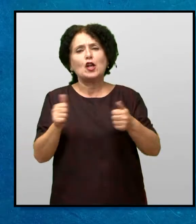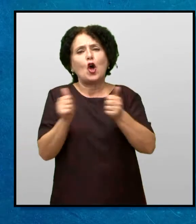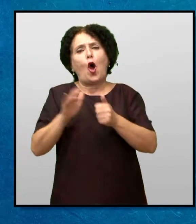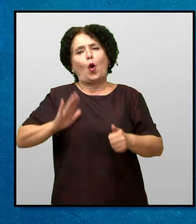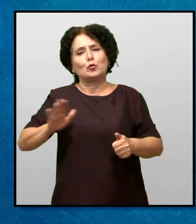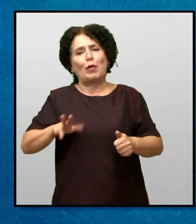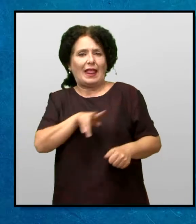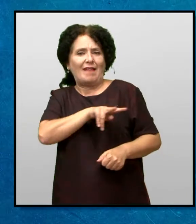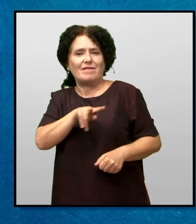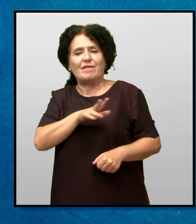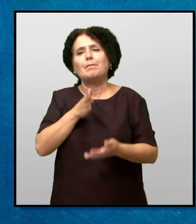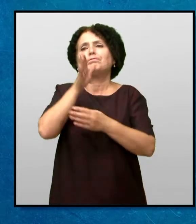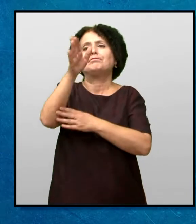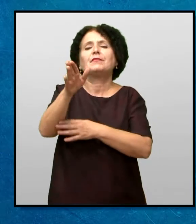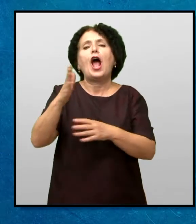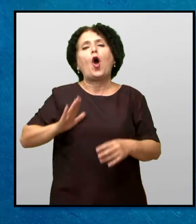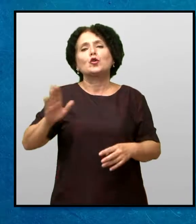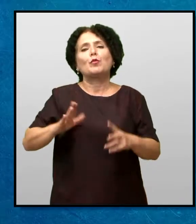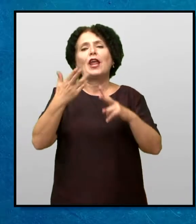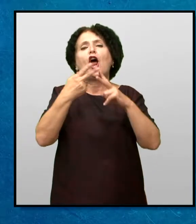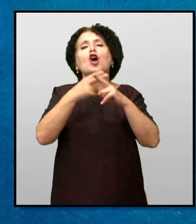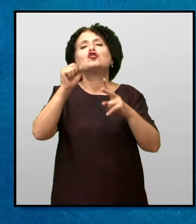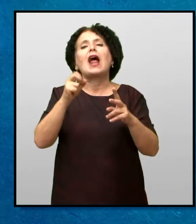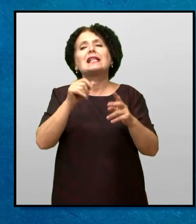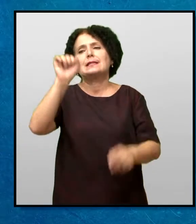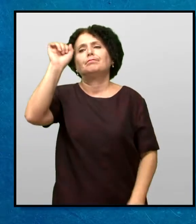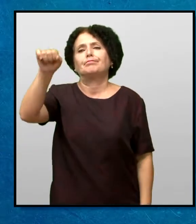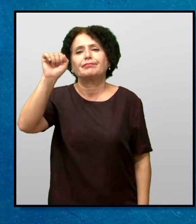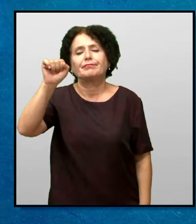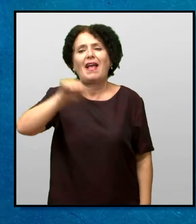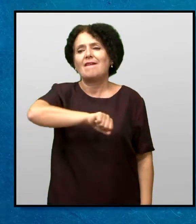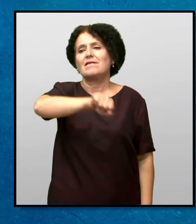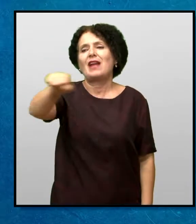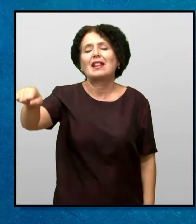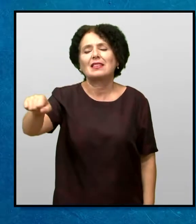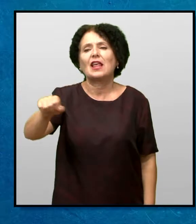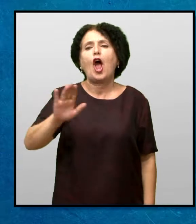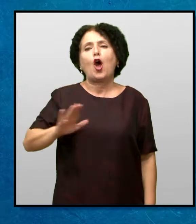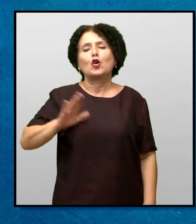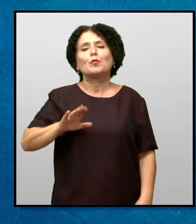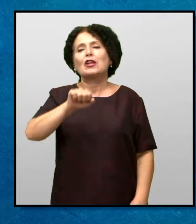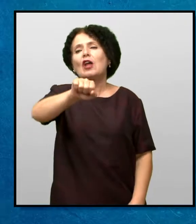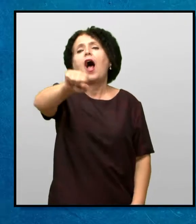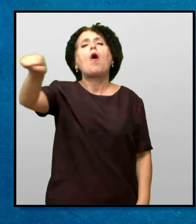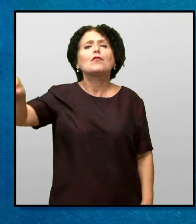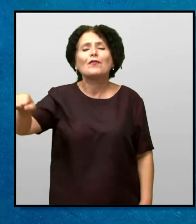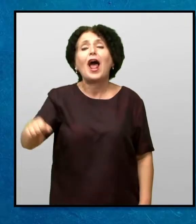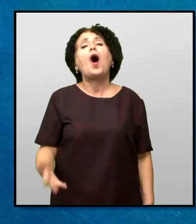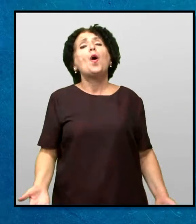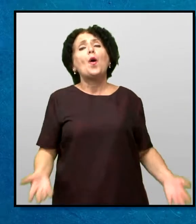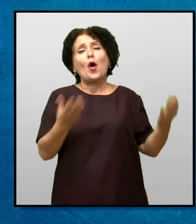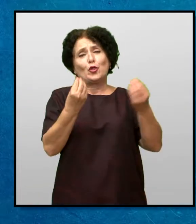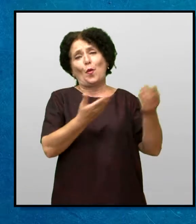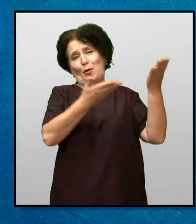господин Едварц Отидоа до кукјата на господинот Чарлз Затропаа на вратата, господин Чарлз им отвори Им